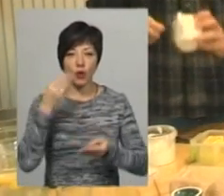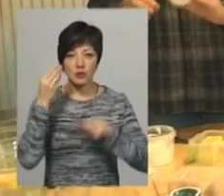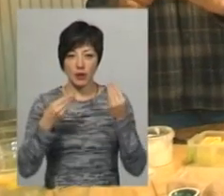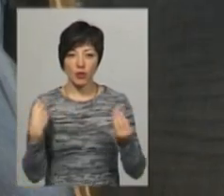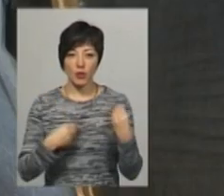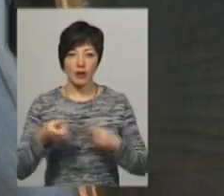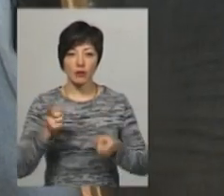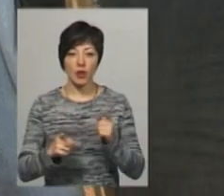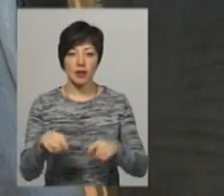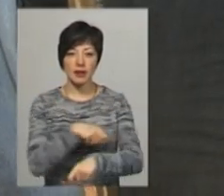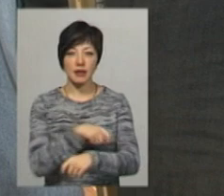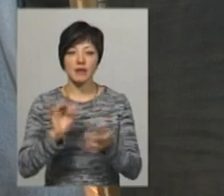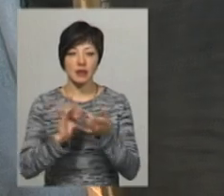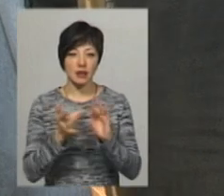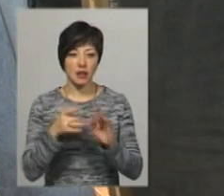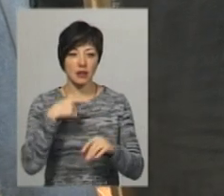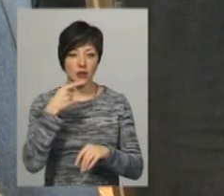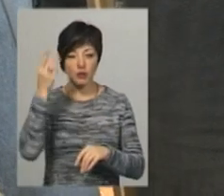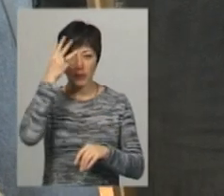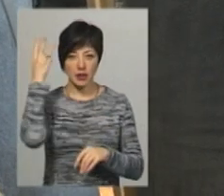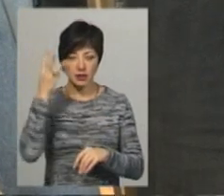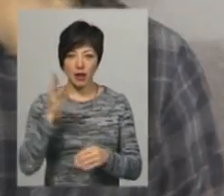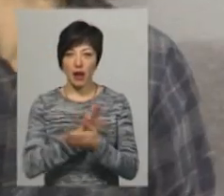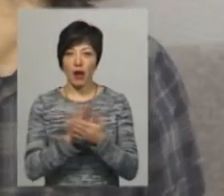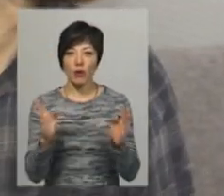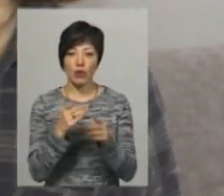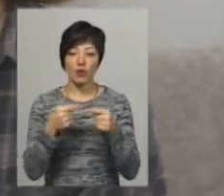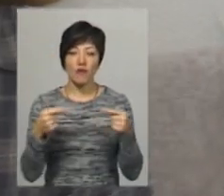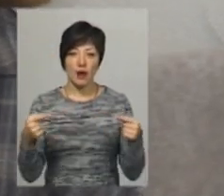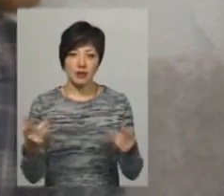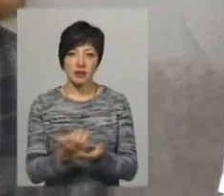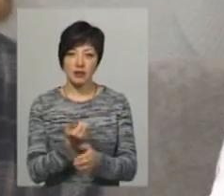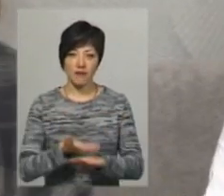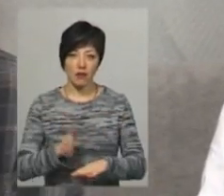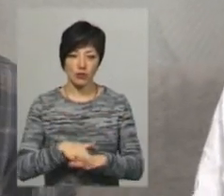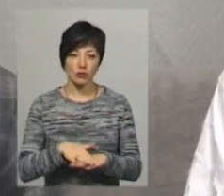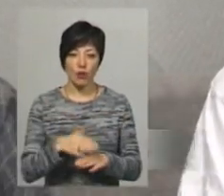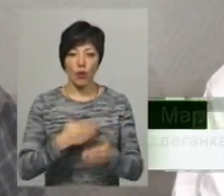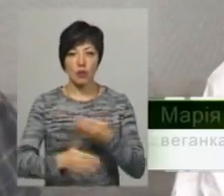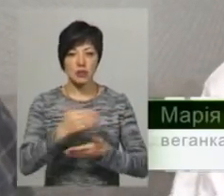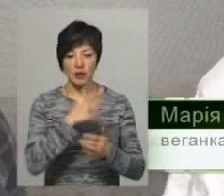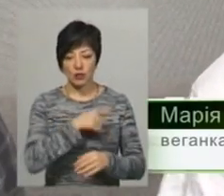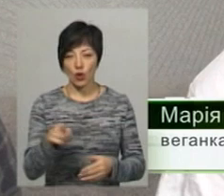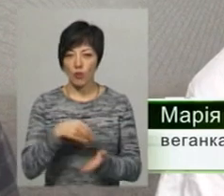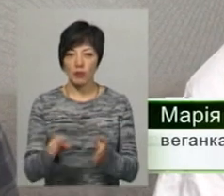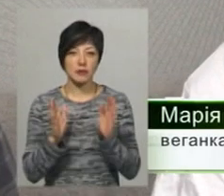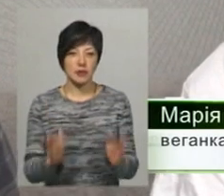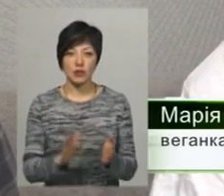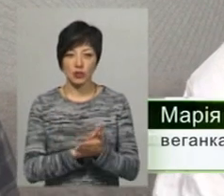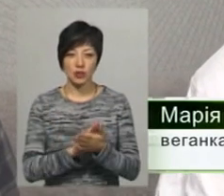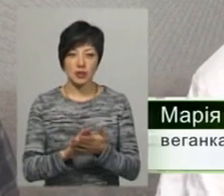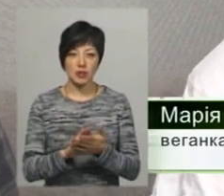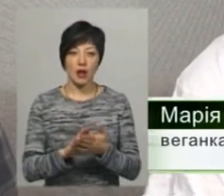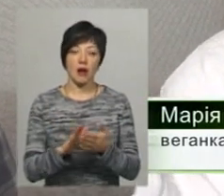із натуральних тканин у інтернеті. Кажуть, Хмельницькому екотовари знайти важко. Останній час купляють тільки веганського